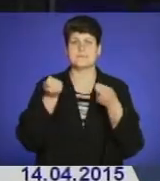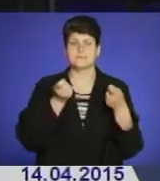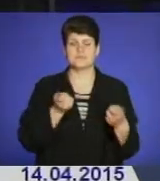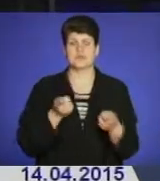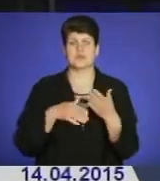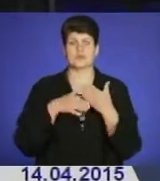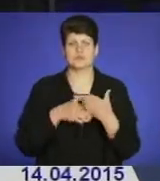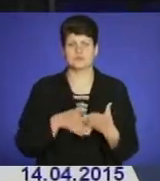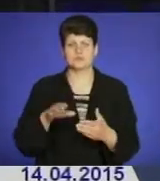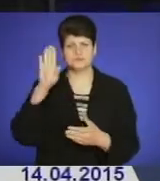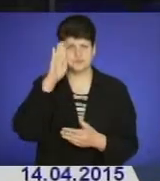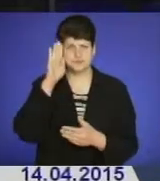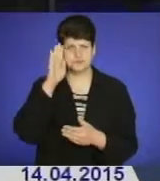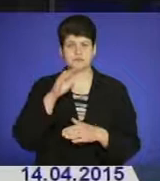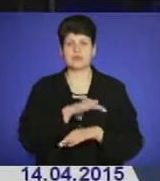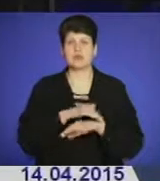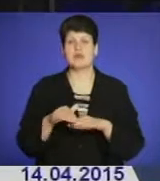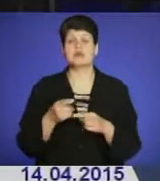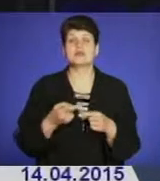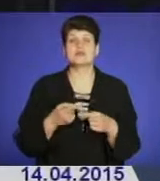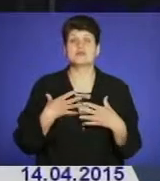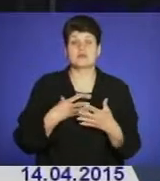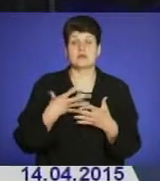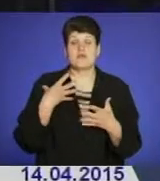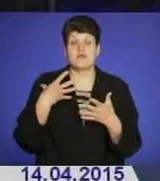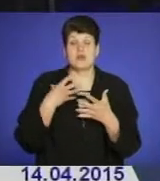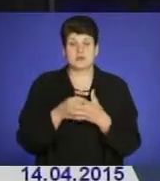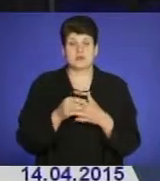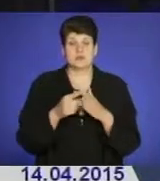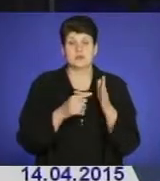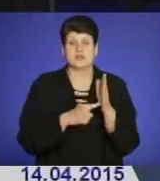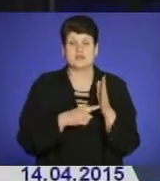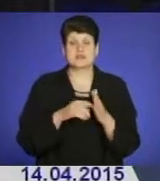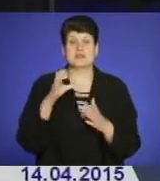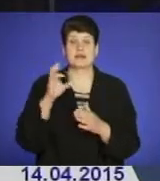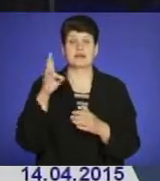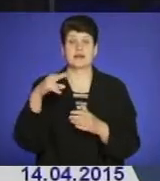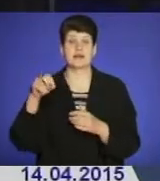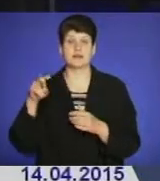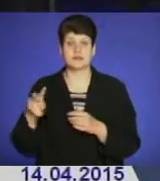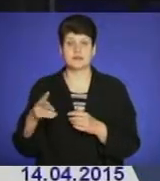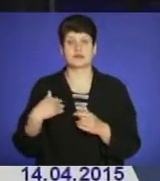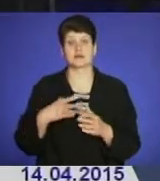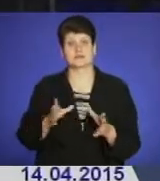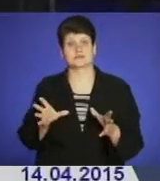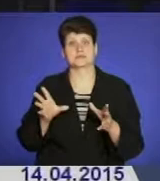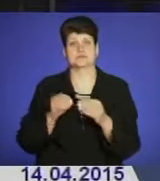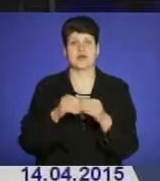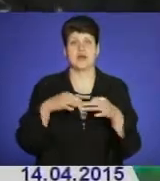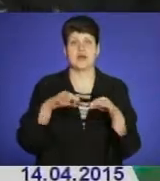передову. Своїми враженнями від поїздки поділився міський голова Тернополя Сергій Надал, який долучився до автомайданівців.